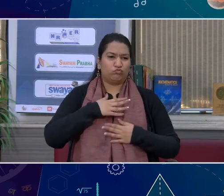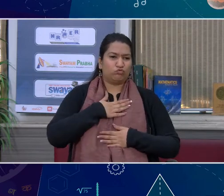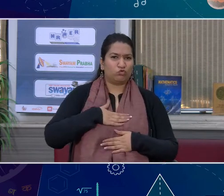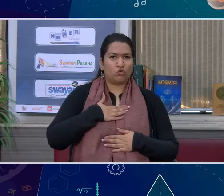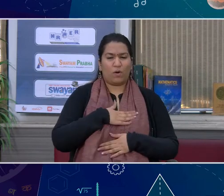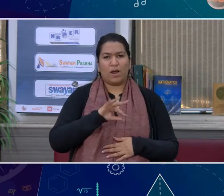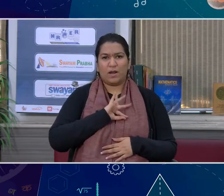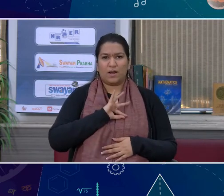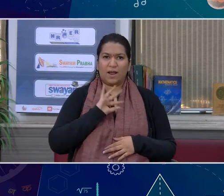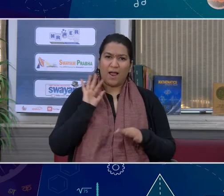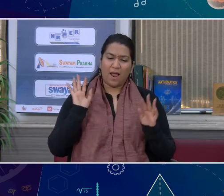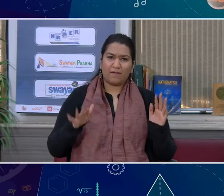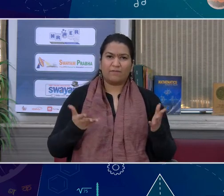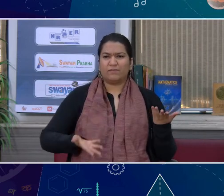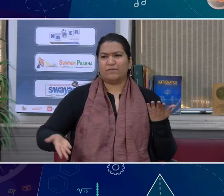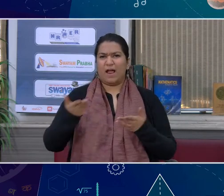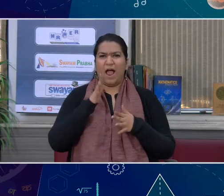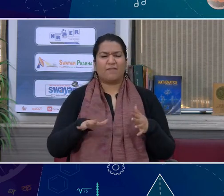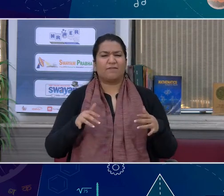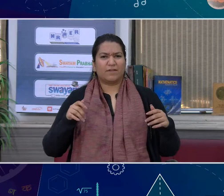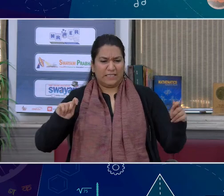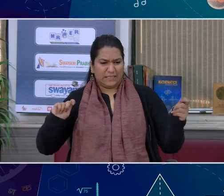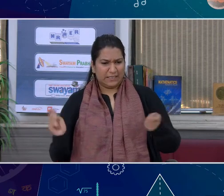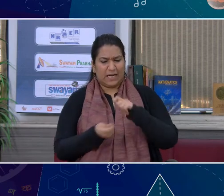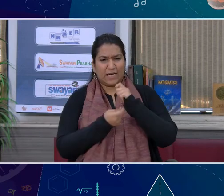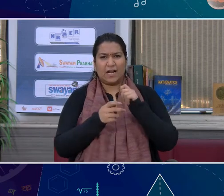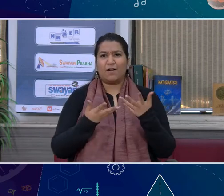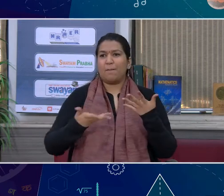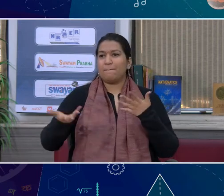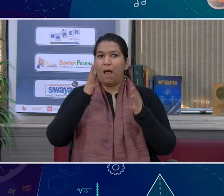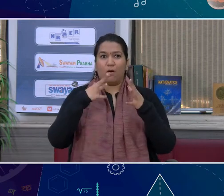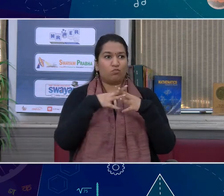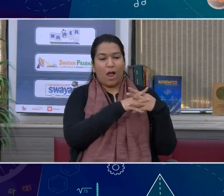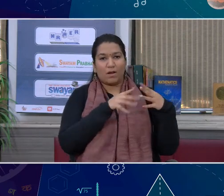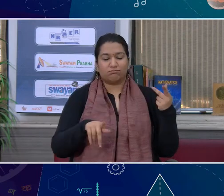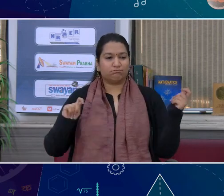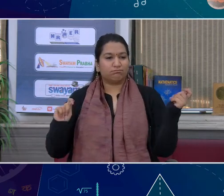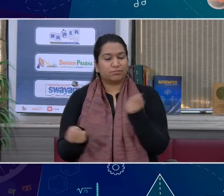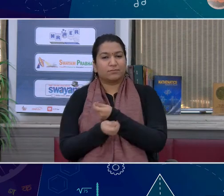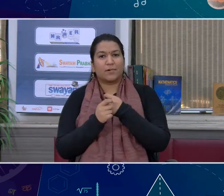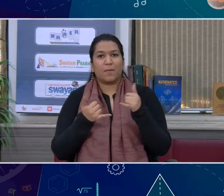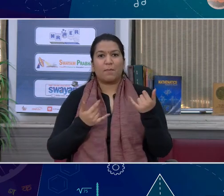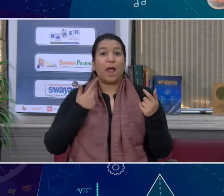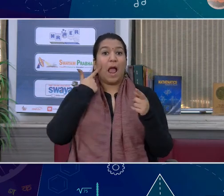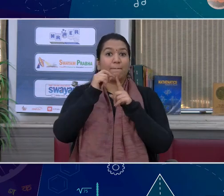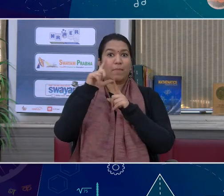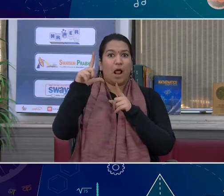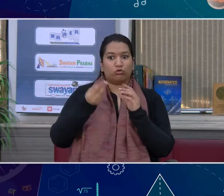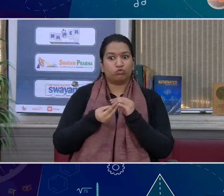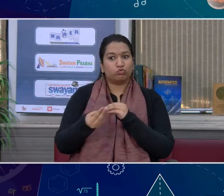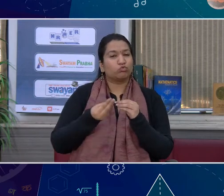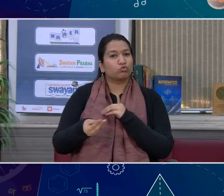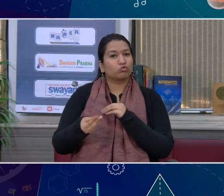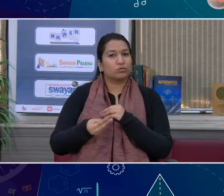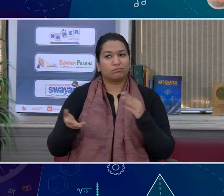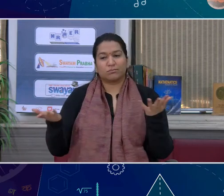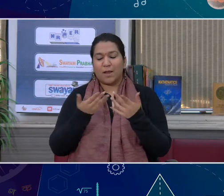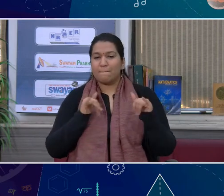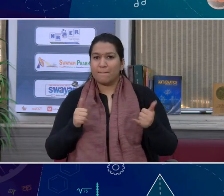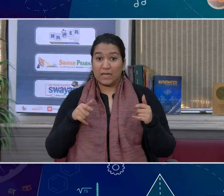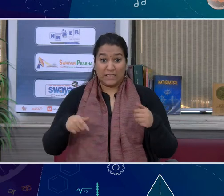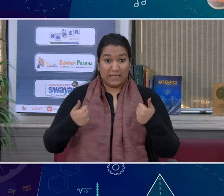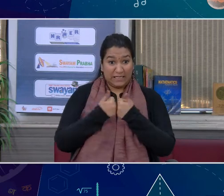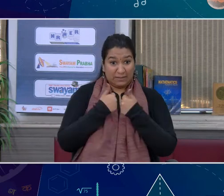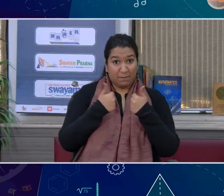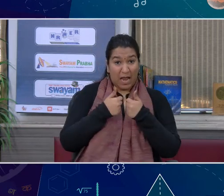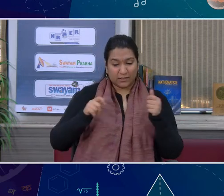खेलकूर में टीम होती आजकर बड़ा क्रिकेट का दौर चल रहा है बच्चे वेस्चिंदीश के साथ हमारे मैच्च कर रहे हैं आई पीया लाने वाला है एक क्रिकेक टीम में भी हर